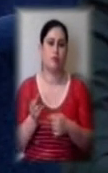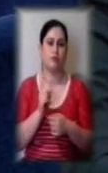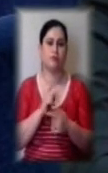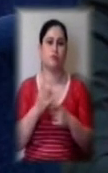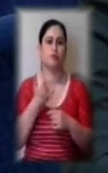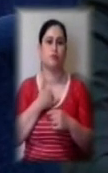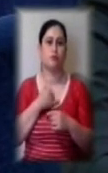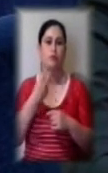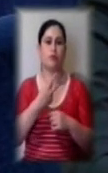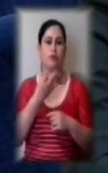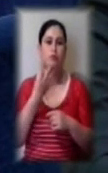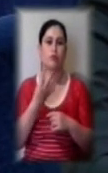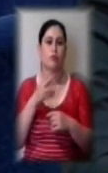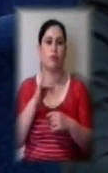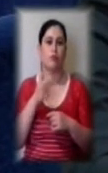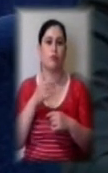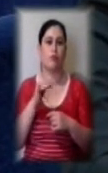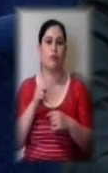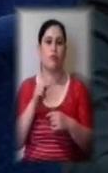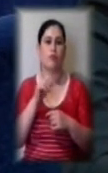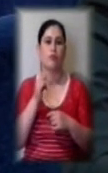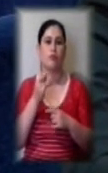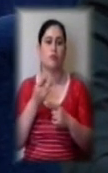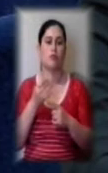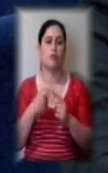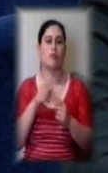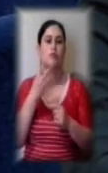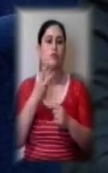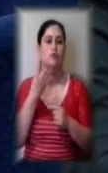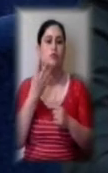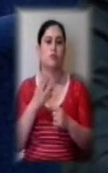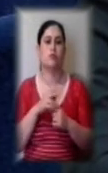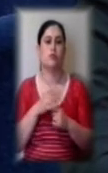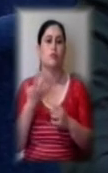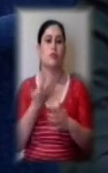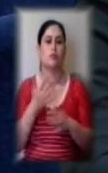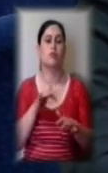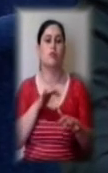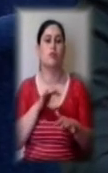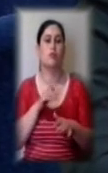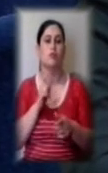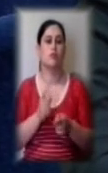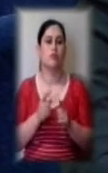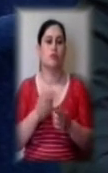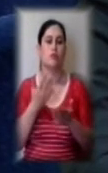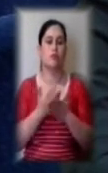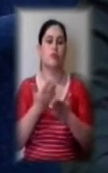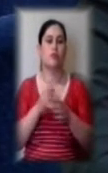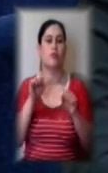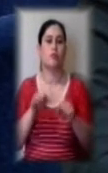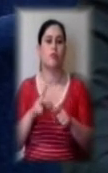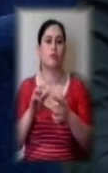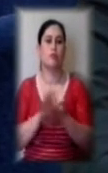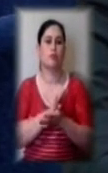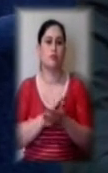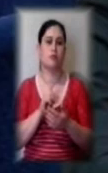пільгові категорії, які діють, які мають право на безкоштовний проїзд. Якщо ми